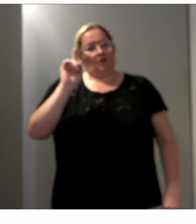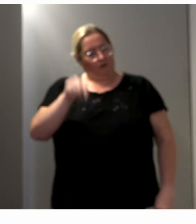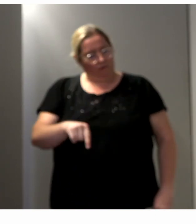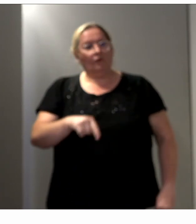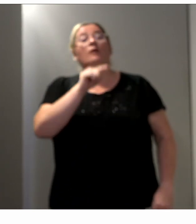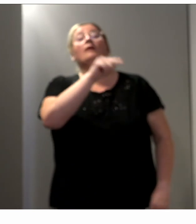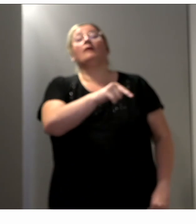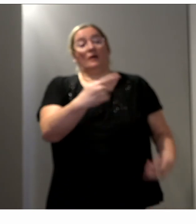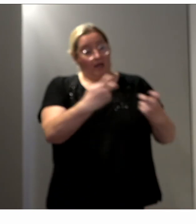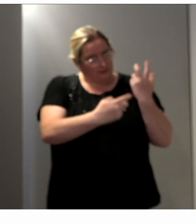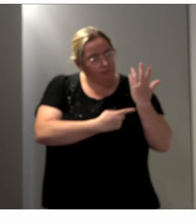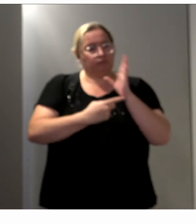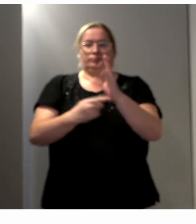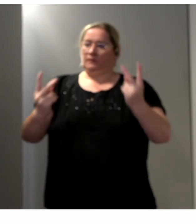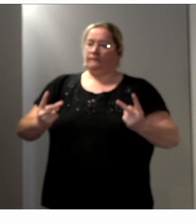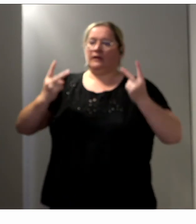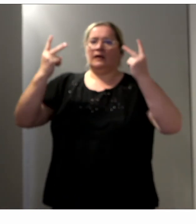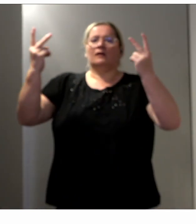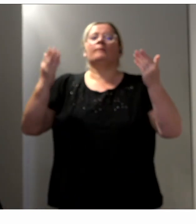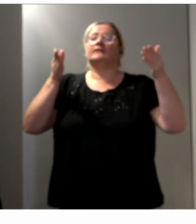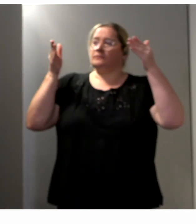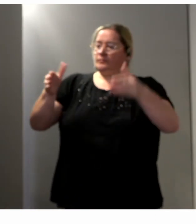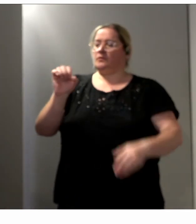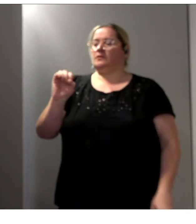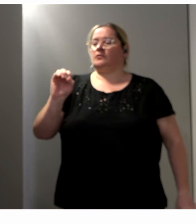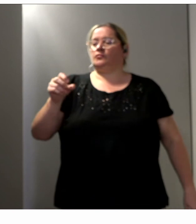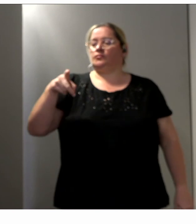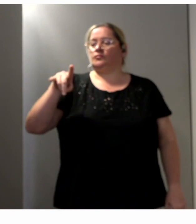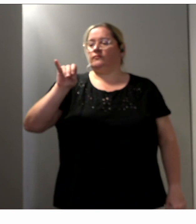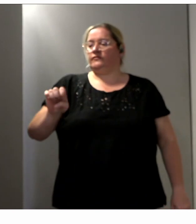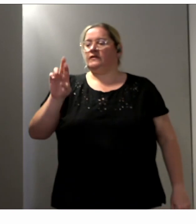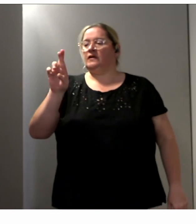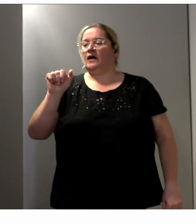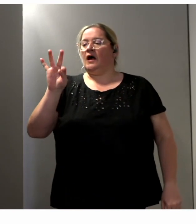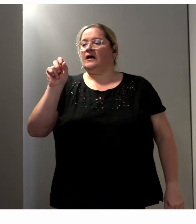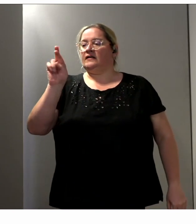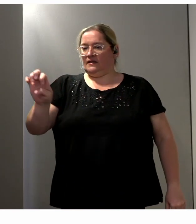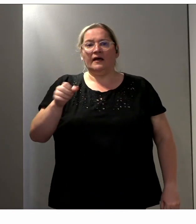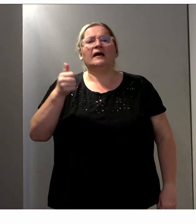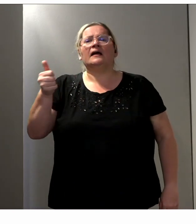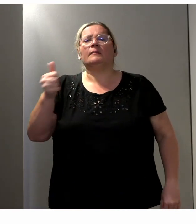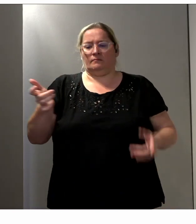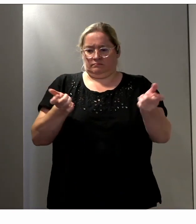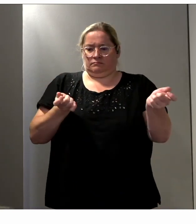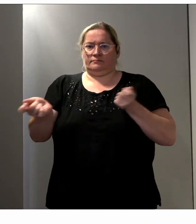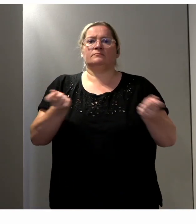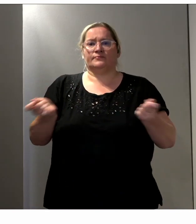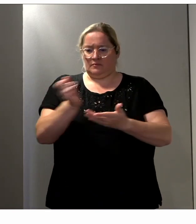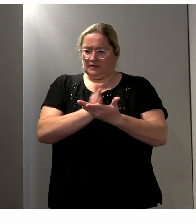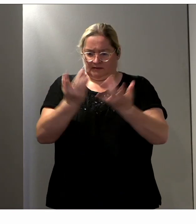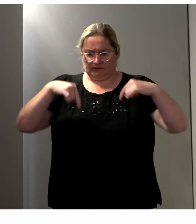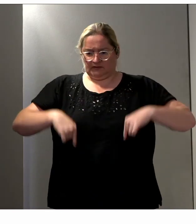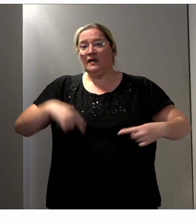Je voudrais du coup me tourner maintenant vers Sophie Ratter en tant que coordinatrice interministérielle sur ces questions. Non, Sophie,